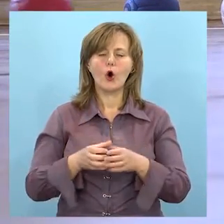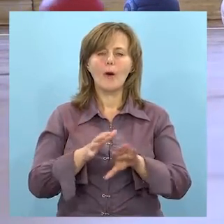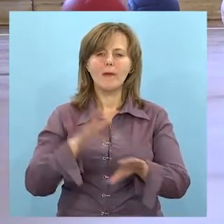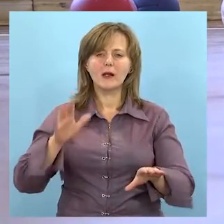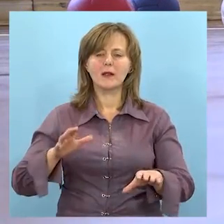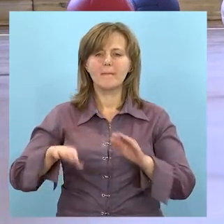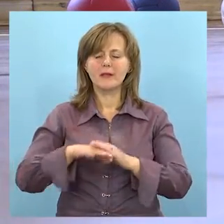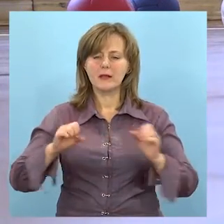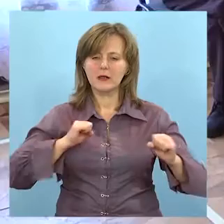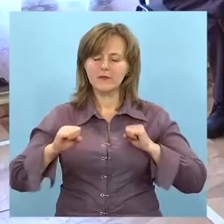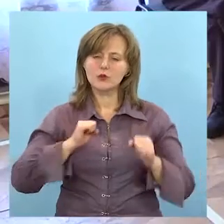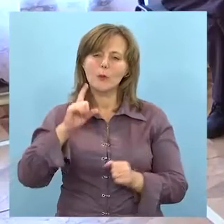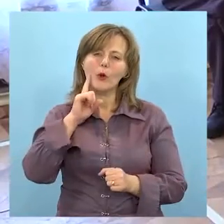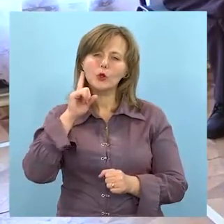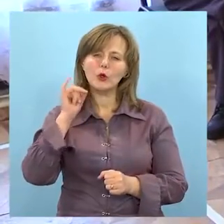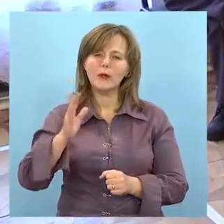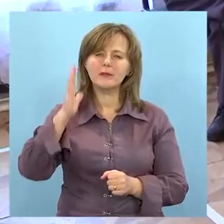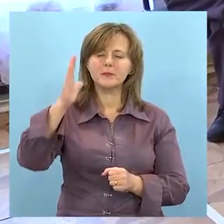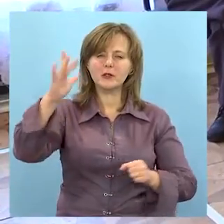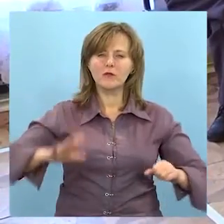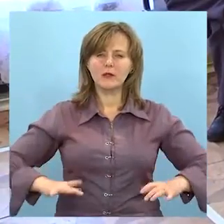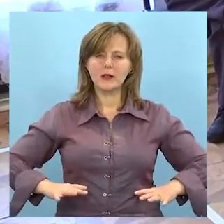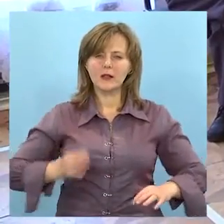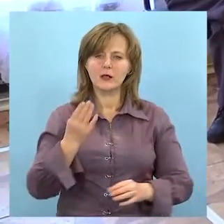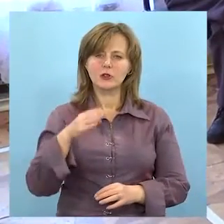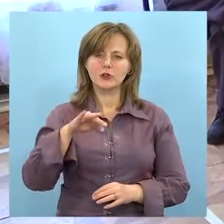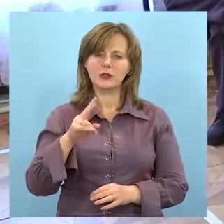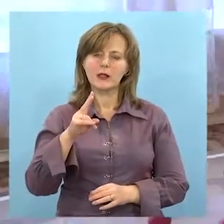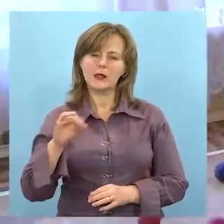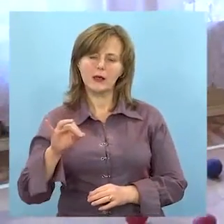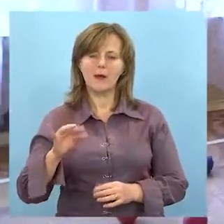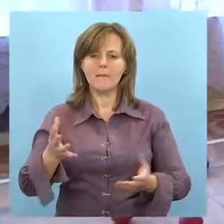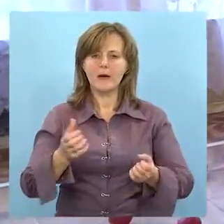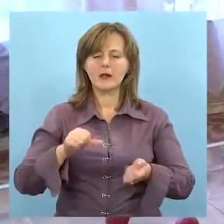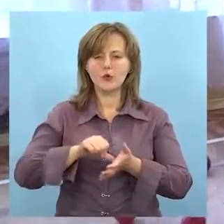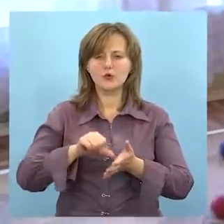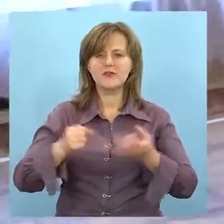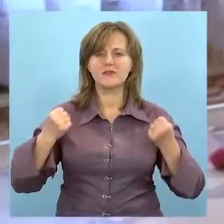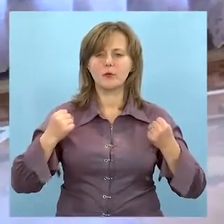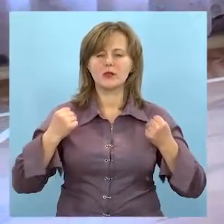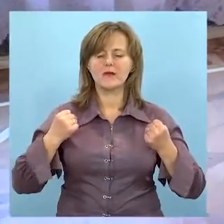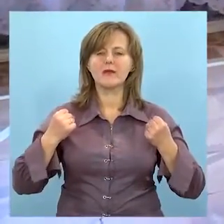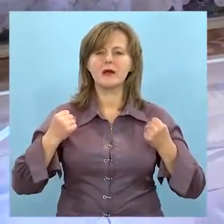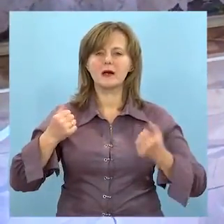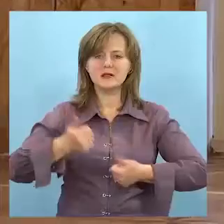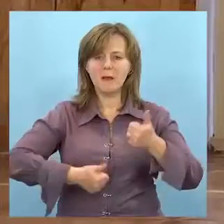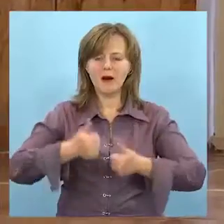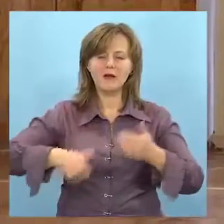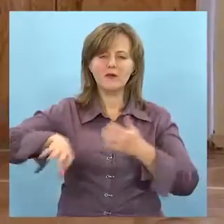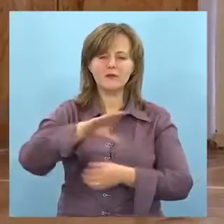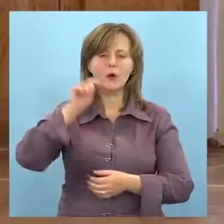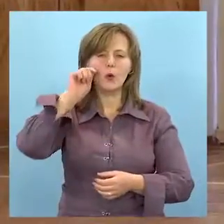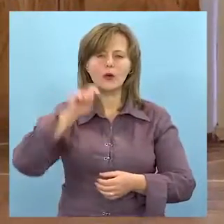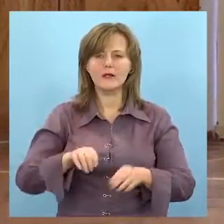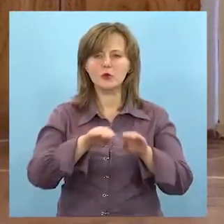Спортивна команда з бочі під керівництвом молодого і перспективного тренера Руслана Штики бере участь у спортивних змаганнях